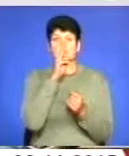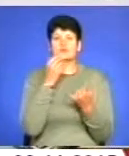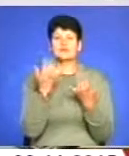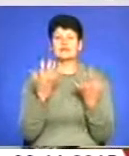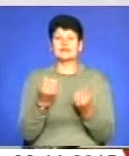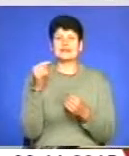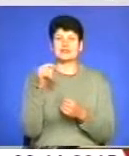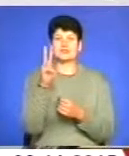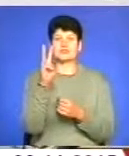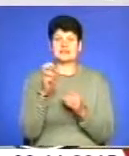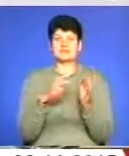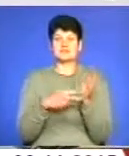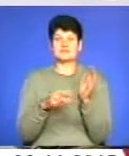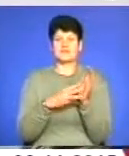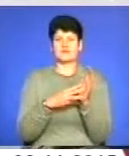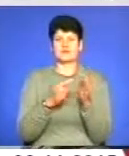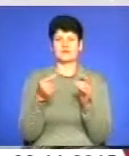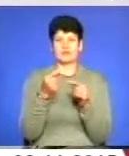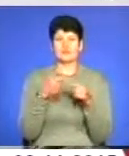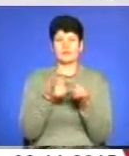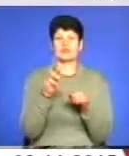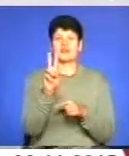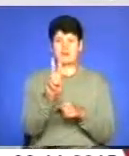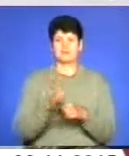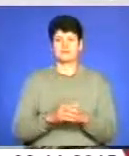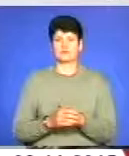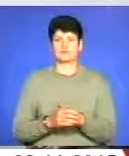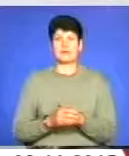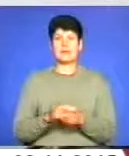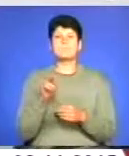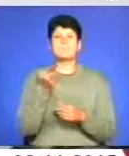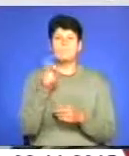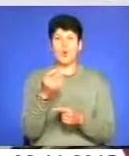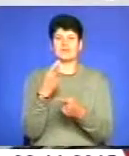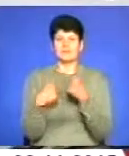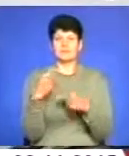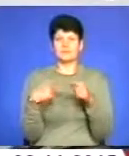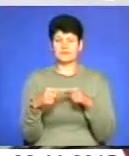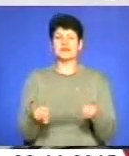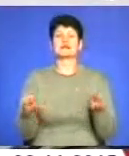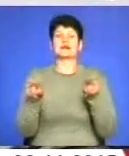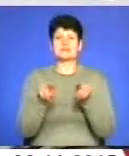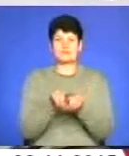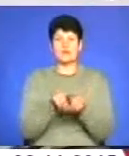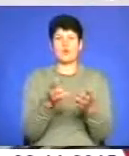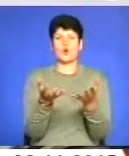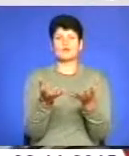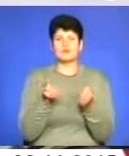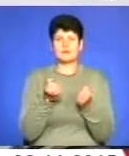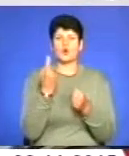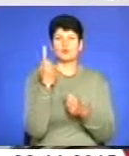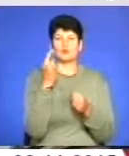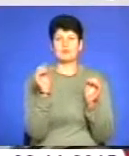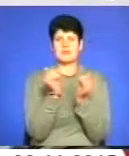1378 гривень, можна вношти на два. І по демобілізації так само військовослужбовці отримують одну